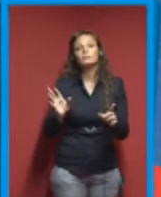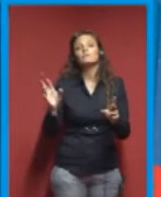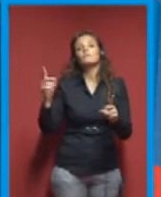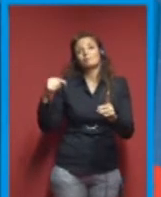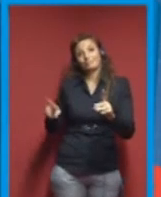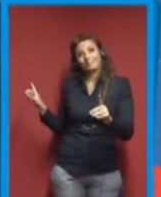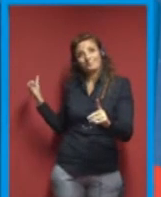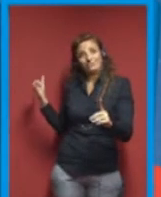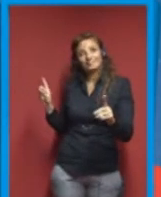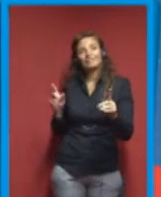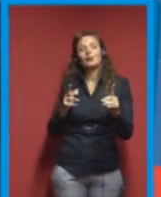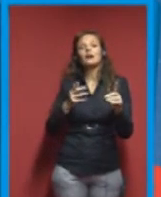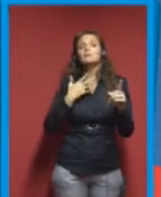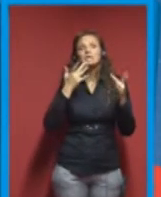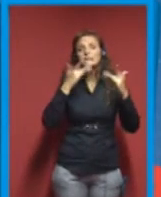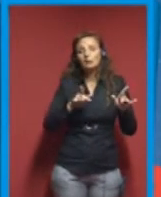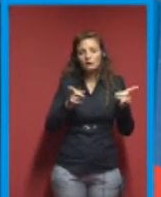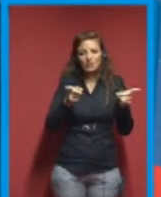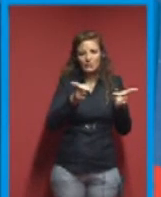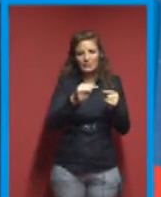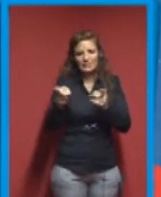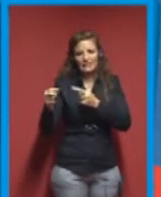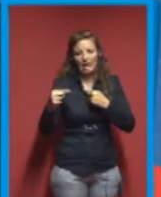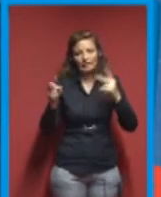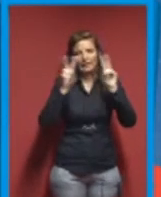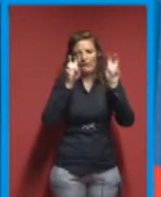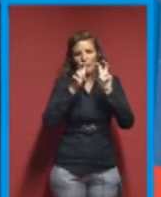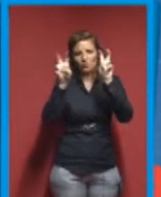queste sono semplici schede elettroniche.